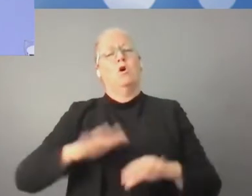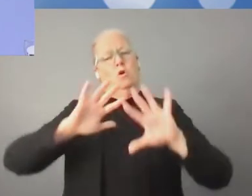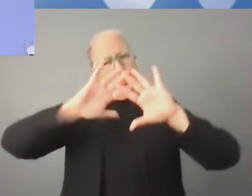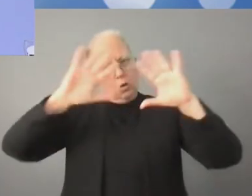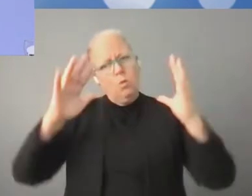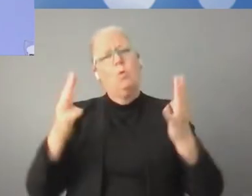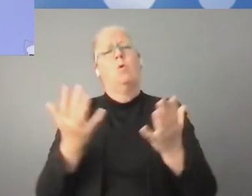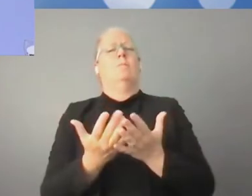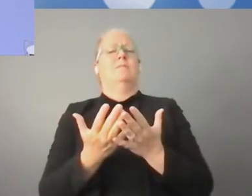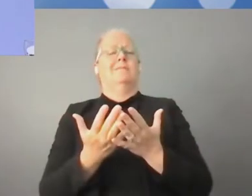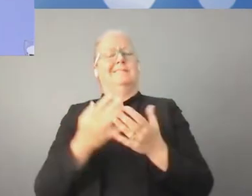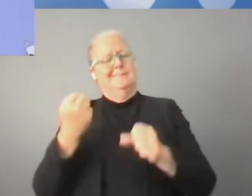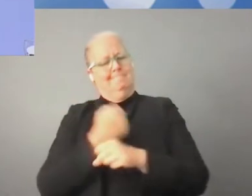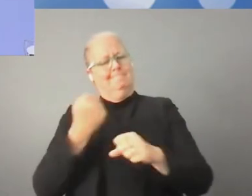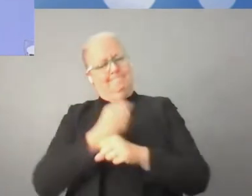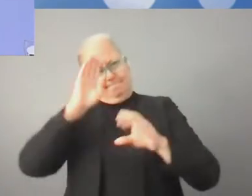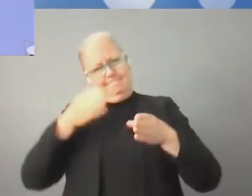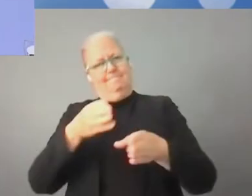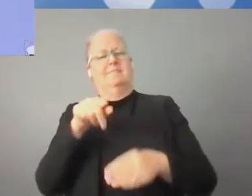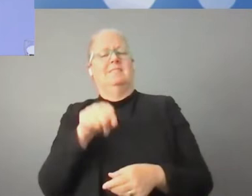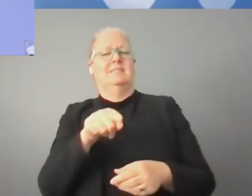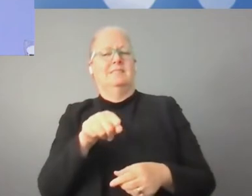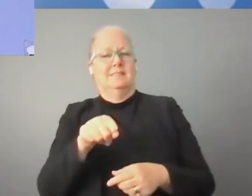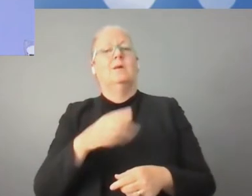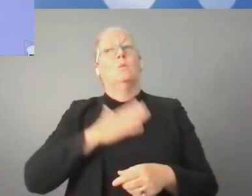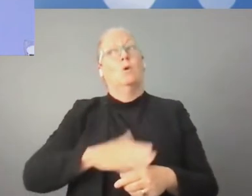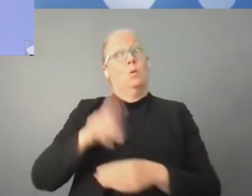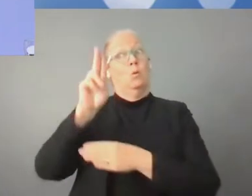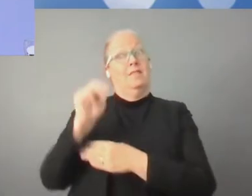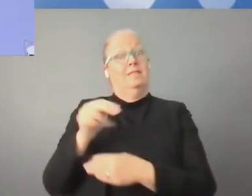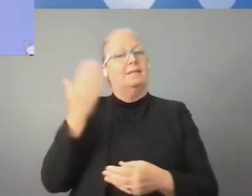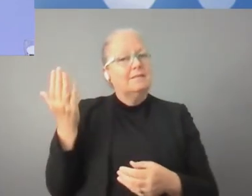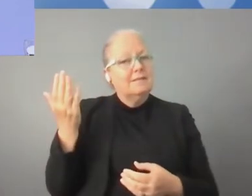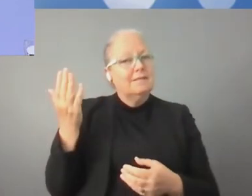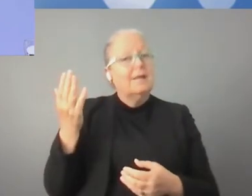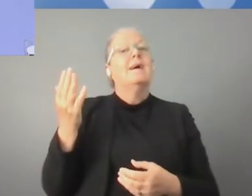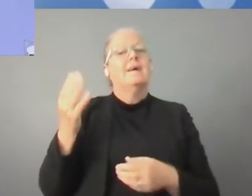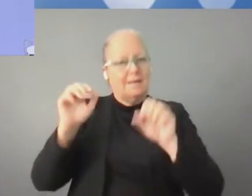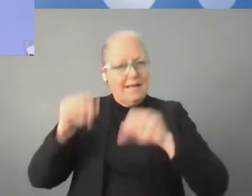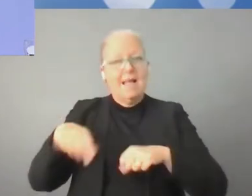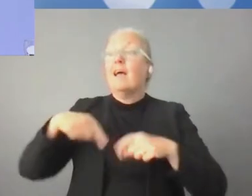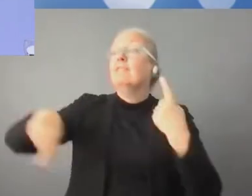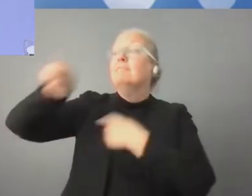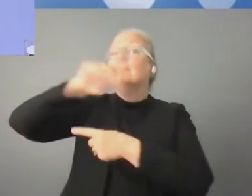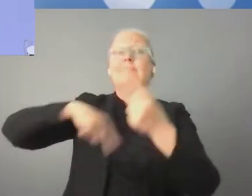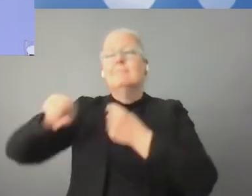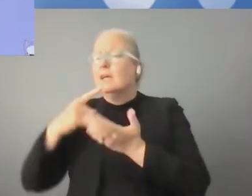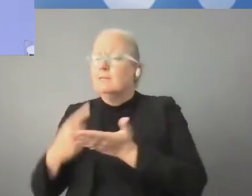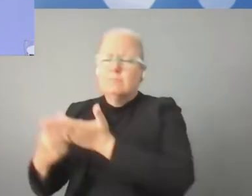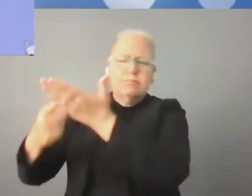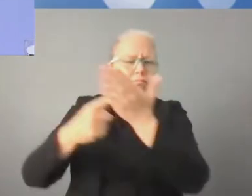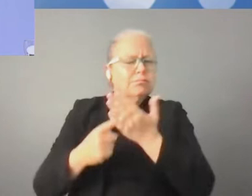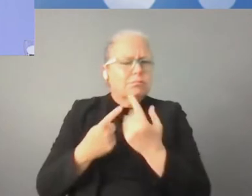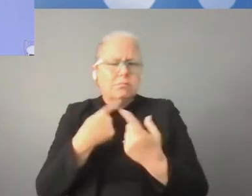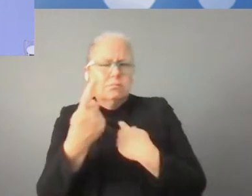przestrzeń, która wymaga działań globalnych. A więc chcemy również w ramach ONZ tworzyć taką platformę debaty na